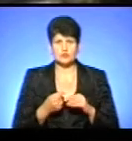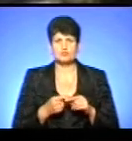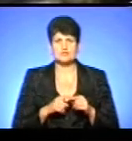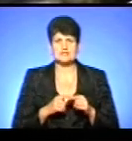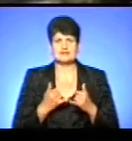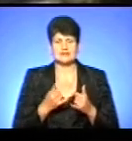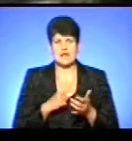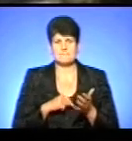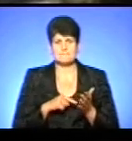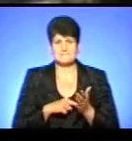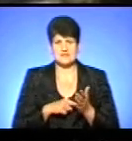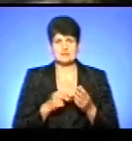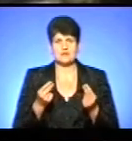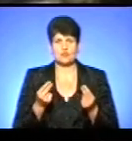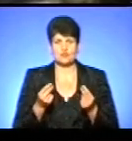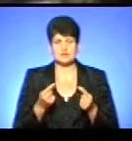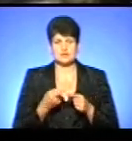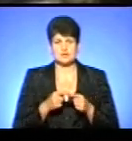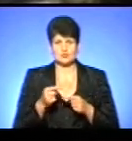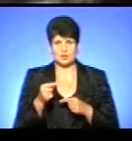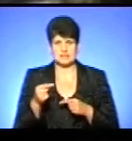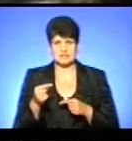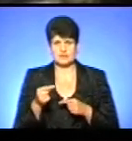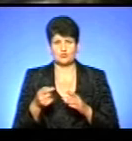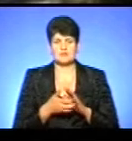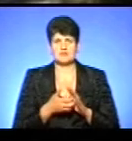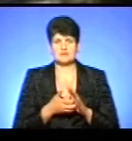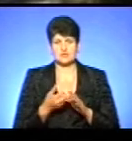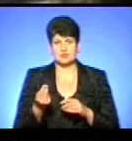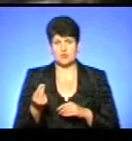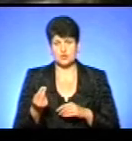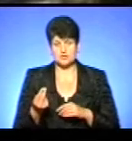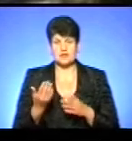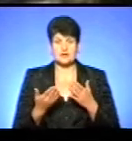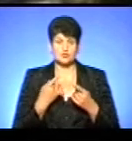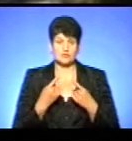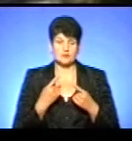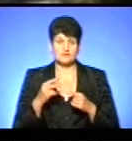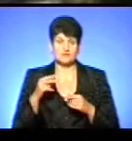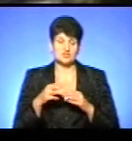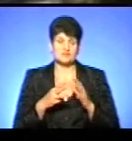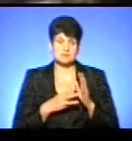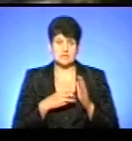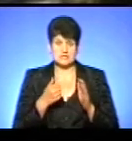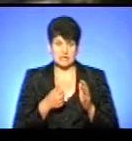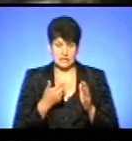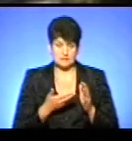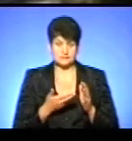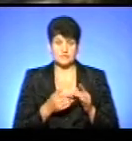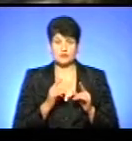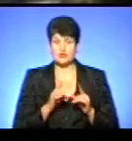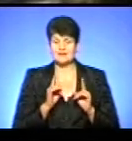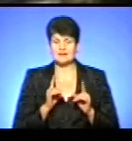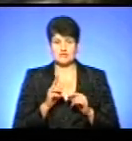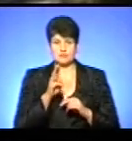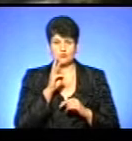міста коштує якраз цю різницю, в яку нам не вистачає коштів. Якщо говорити про 2018 рік, то лише по